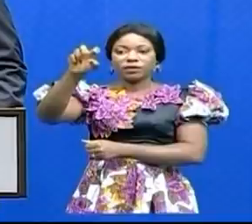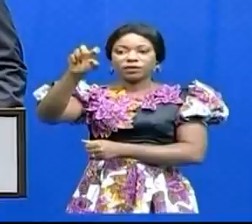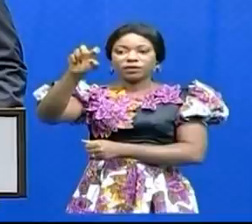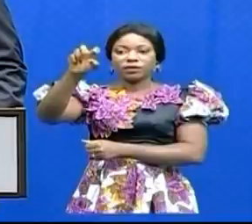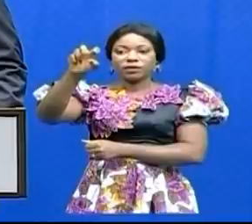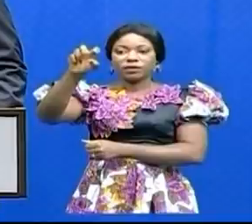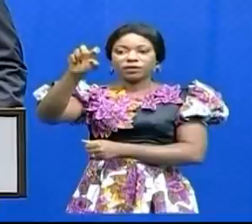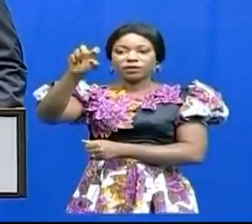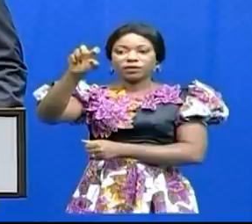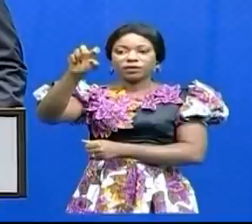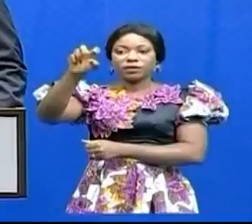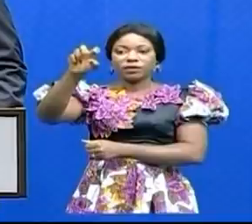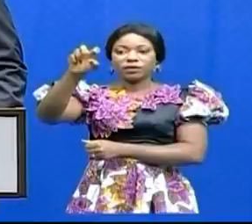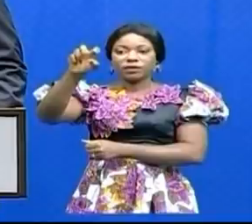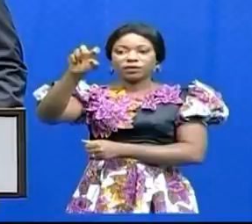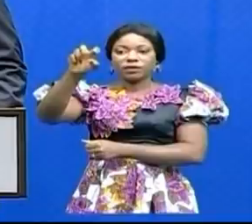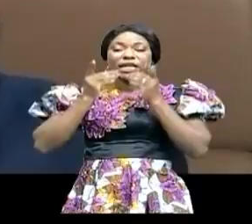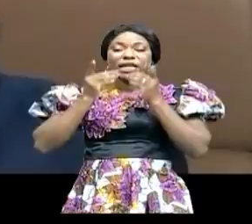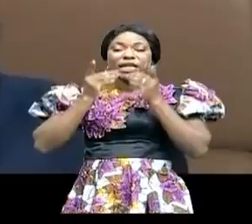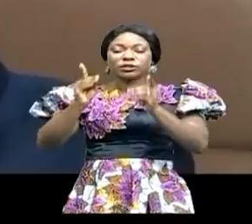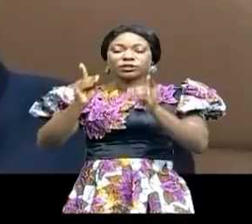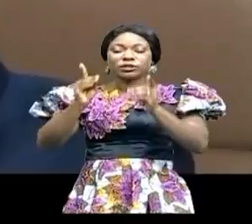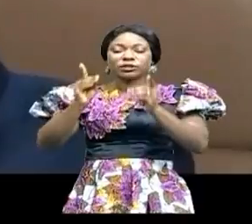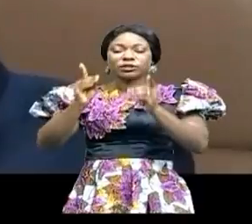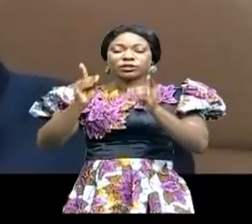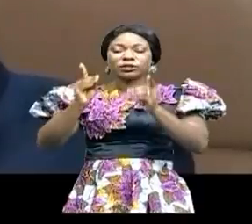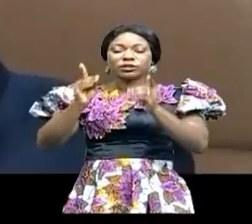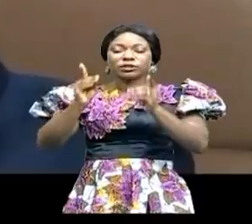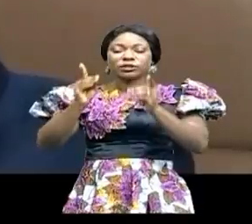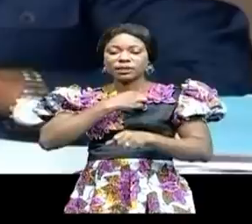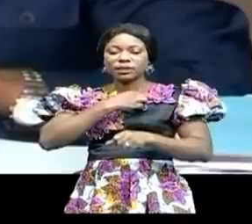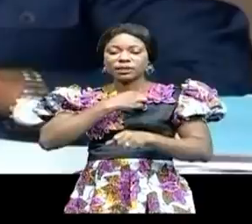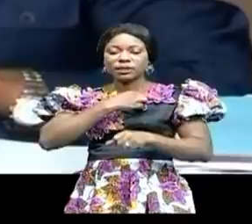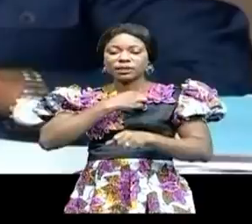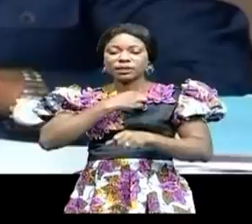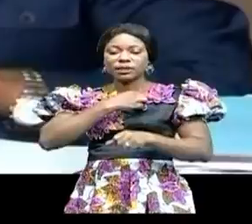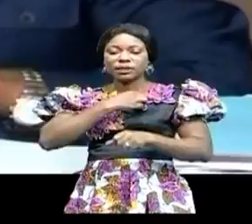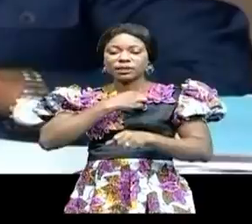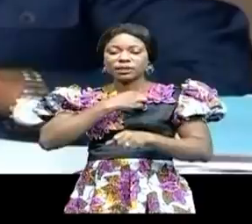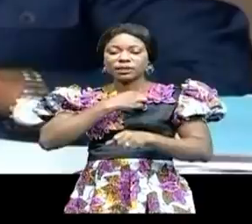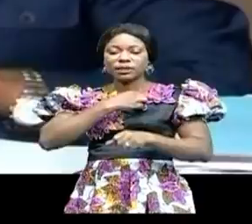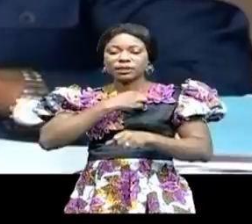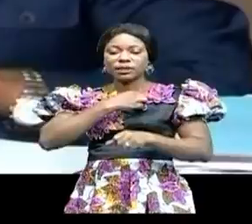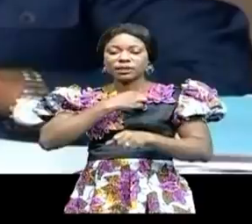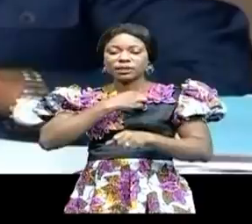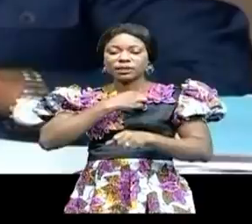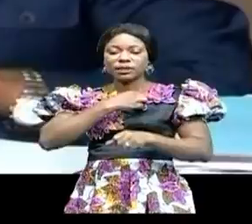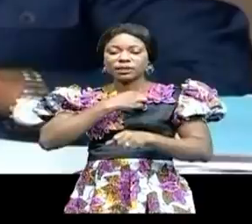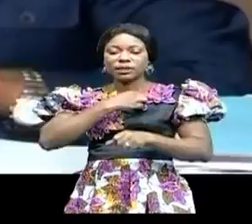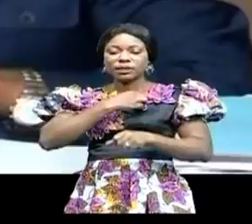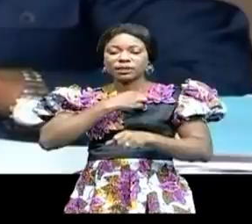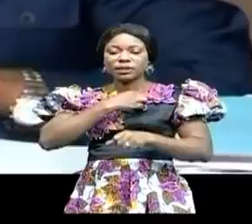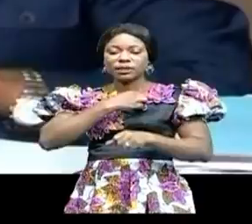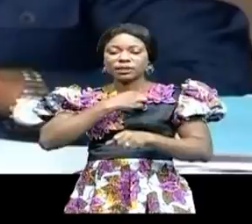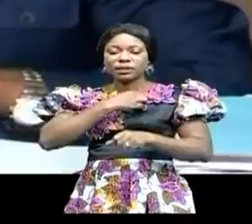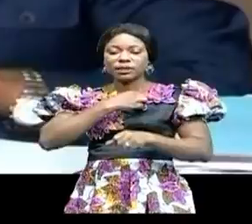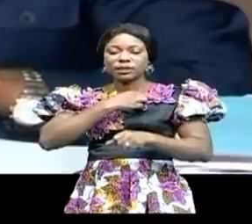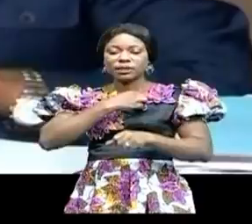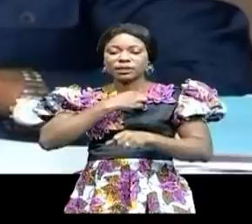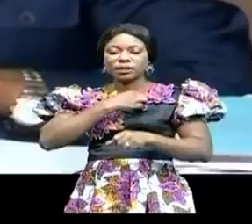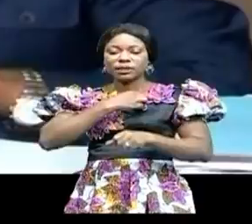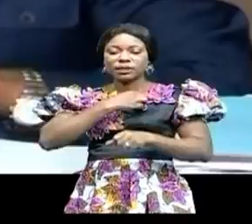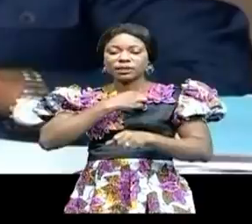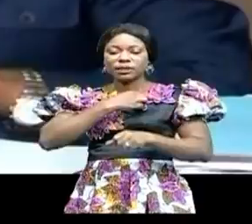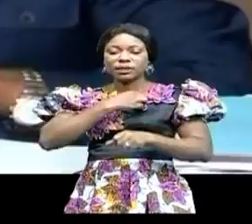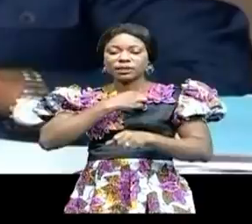l'allocution de son Excellence M. le Président de la République, chef de l'État, le 22 mars 2022 à l'Expo Dubaï aux